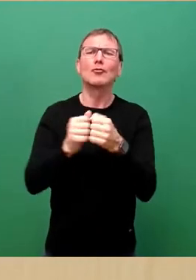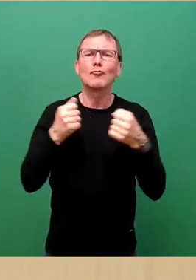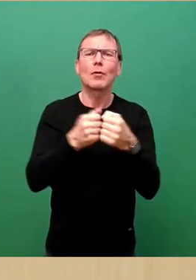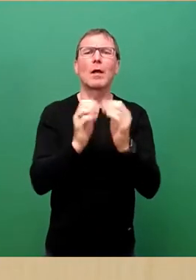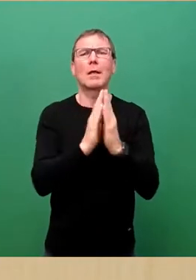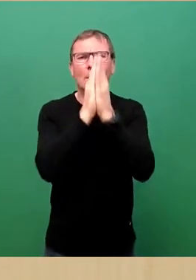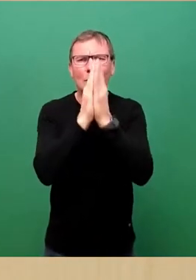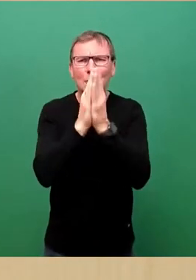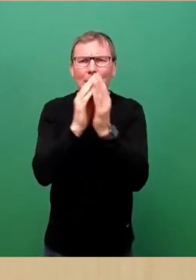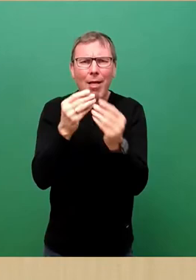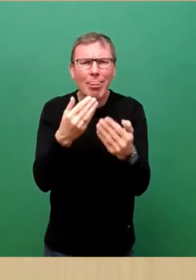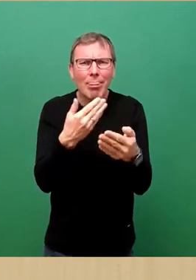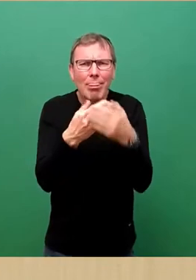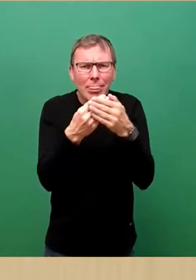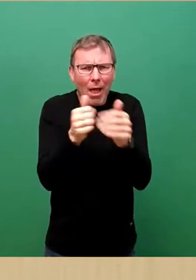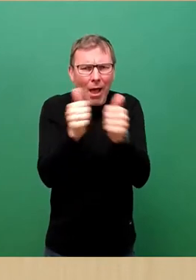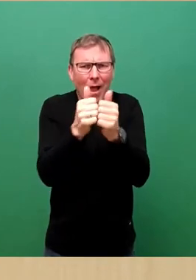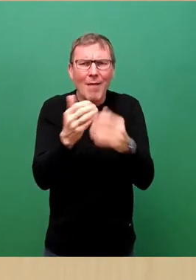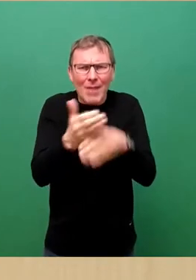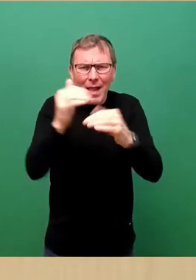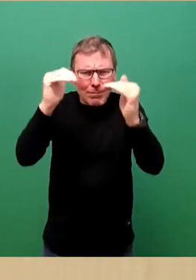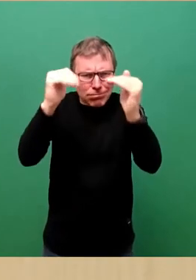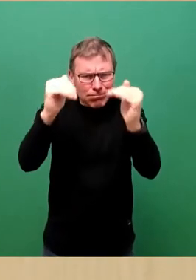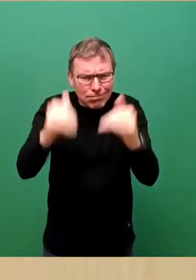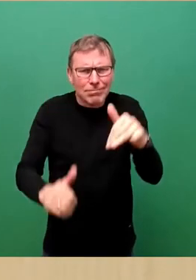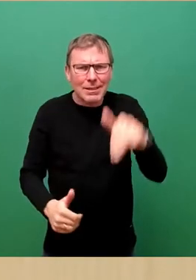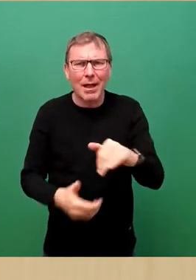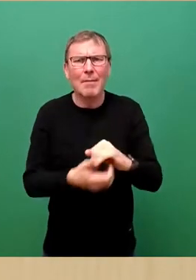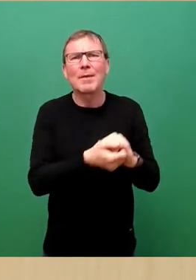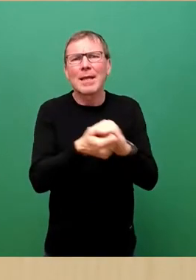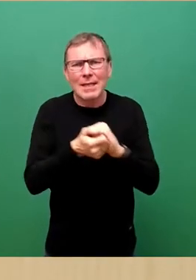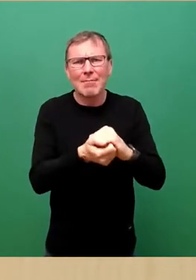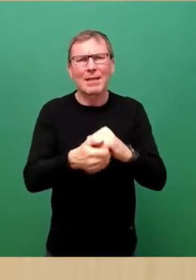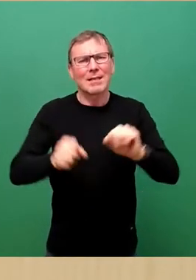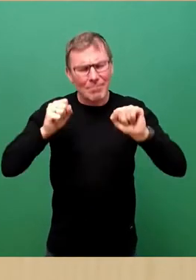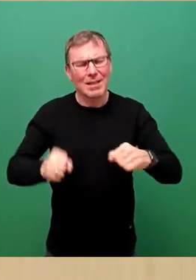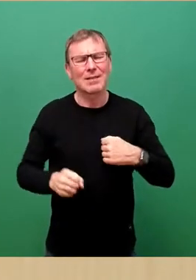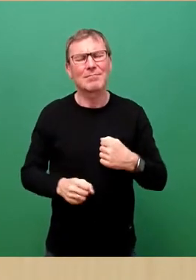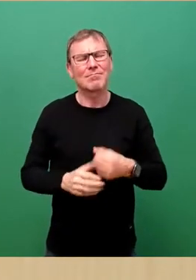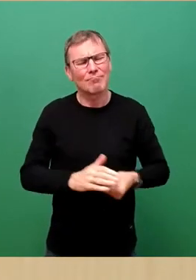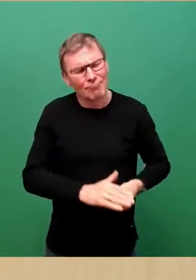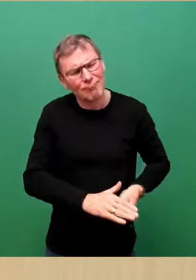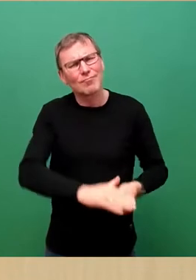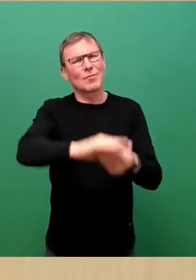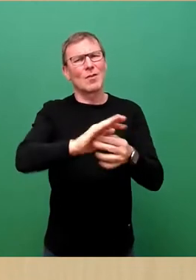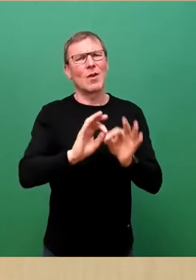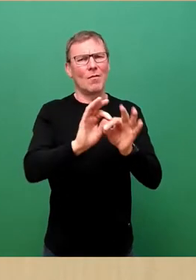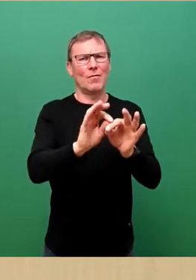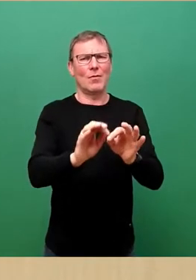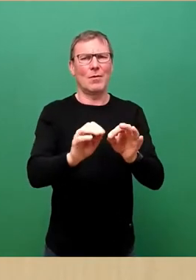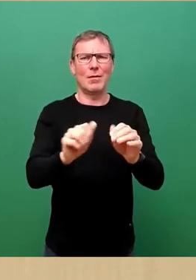beieinander, konkrete Hilfe. Gemeinsam können wir eintreten für das Leben.